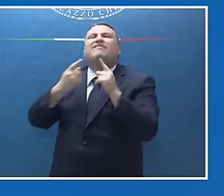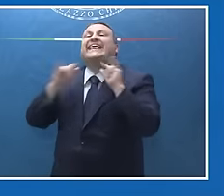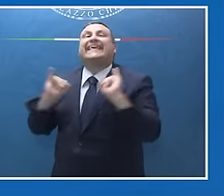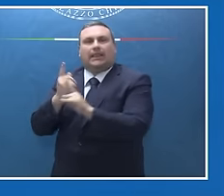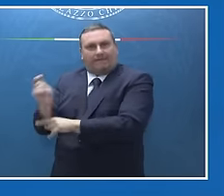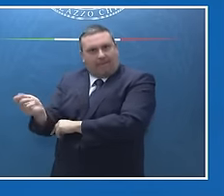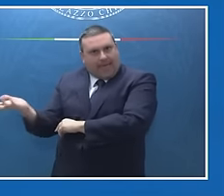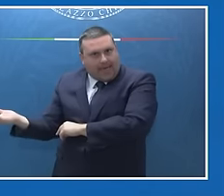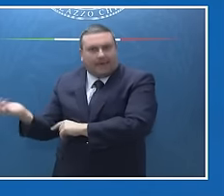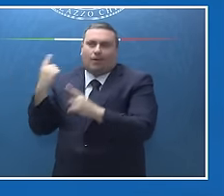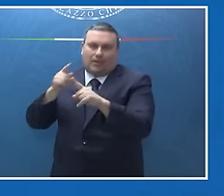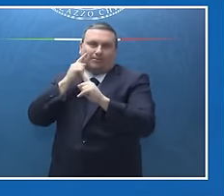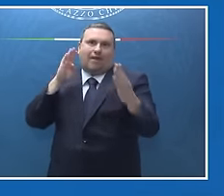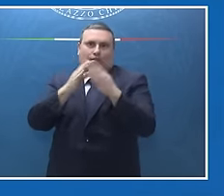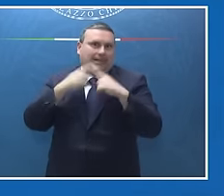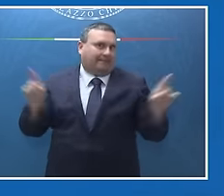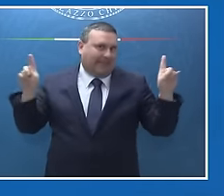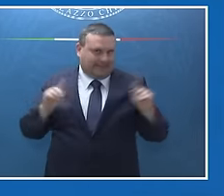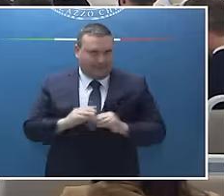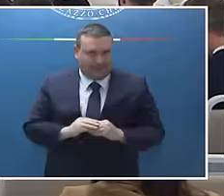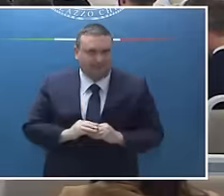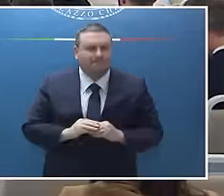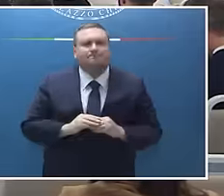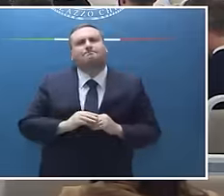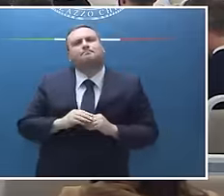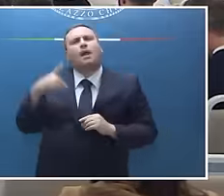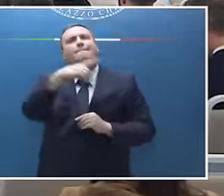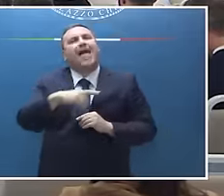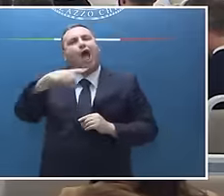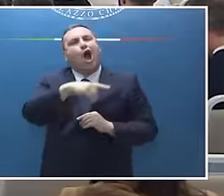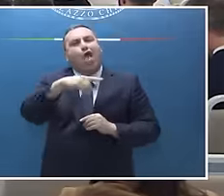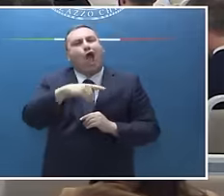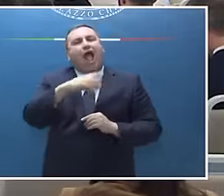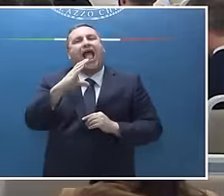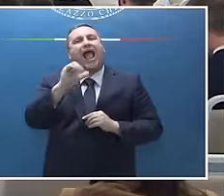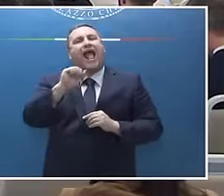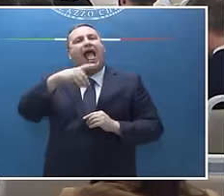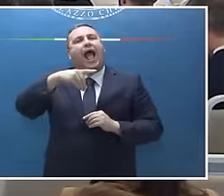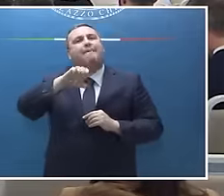in maniera diversa. Grazie. Paolo Cappelleri dell'Agenzia ANSA.